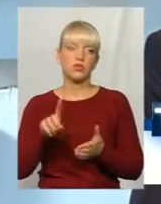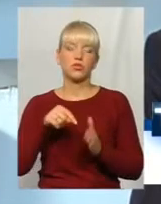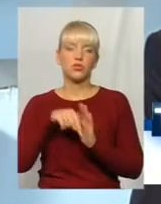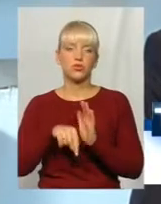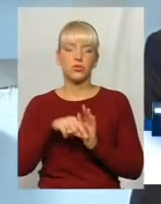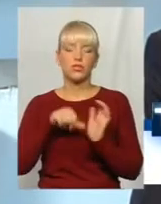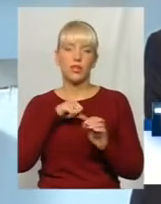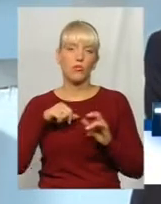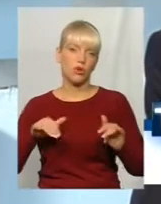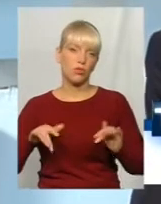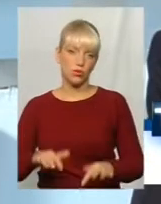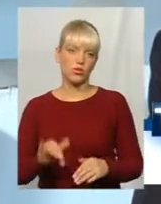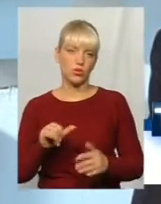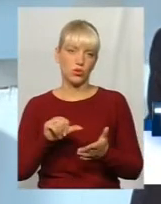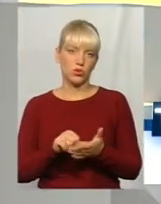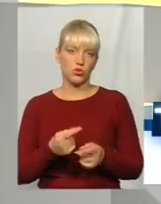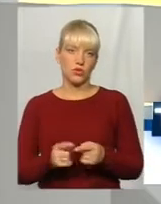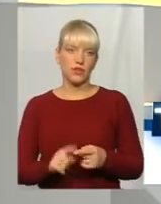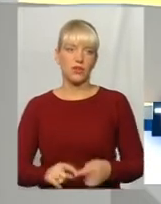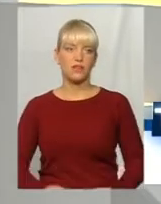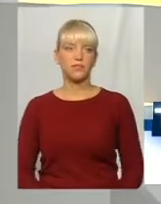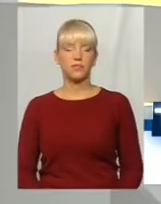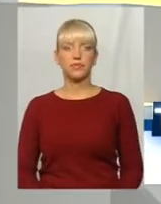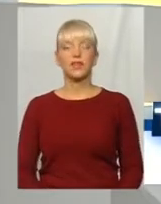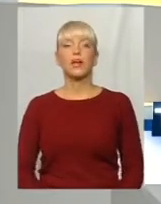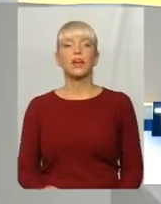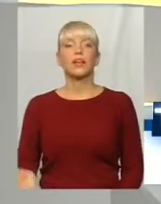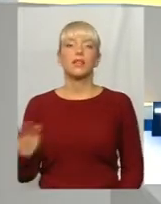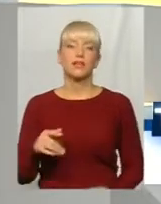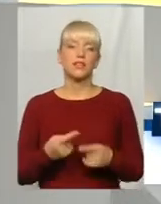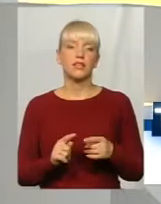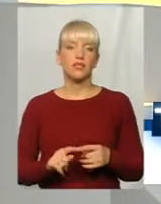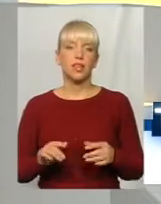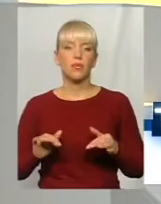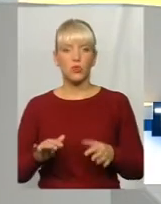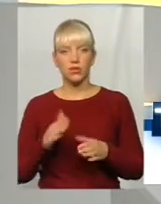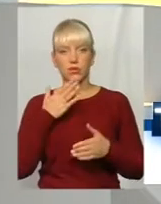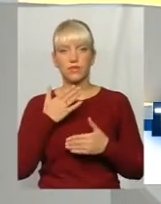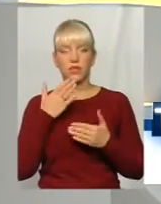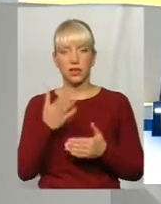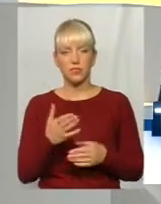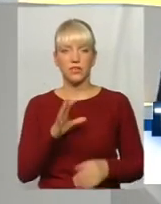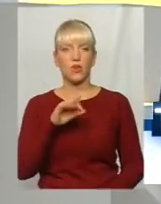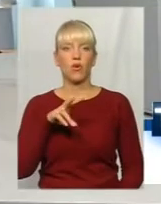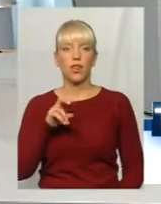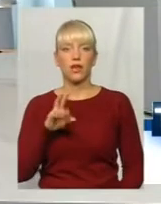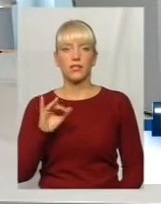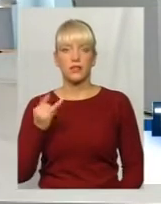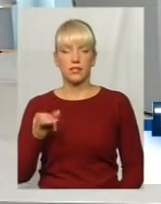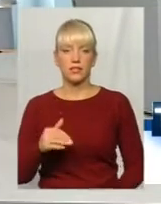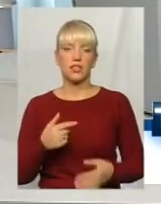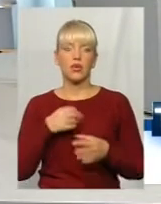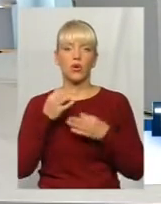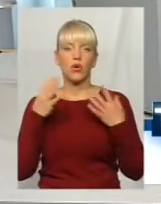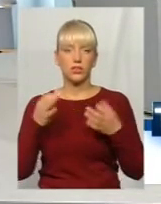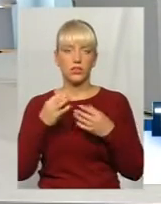самої процедури і участі. Давайте саме до цієї процедури і звернемося. Отож, пане Олексій, розкажіть нам, будь ласка,